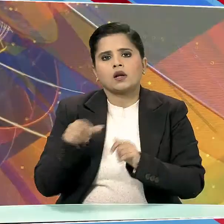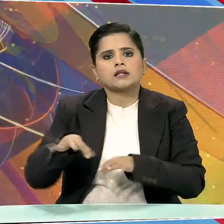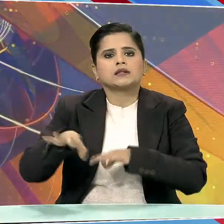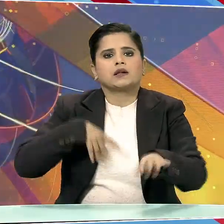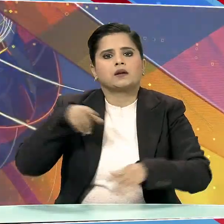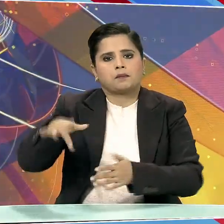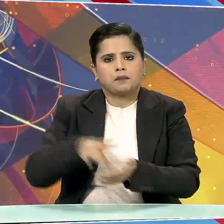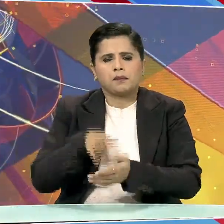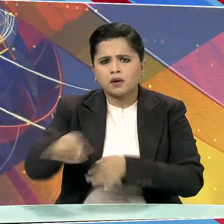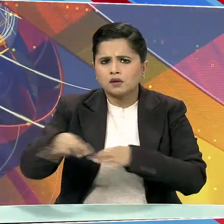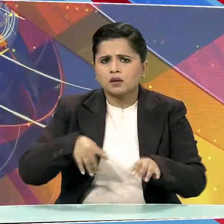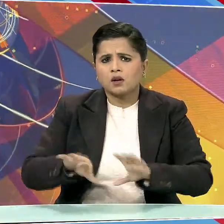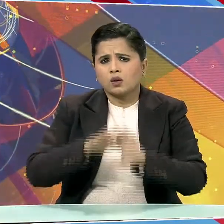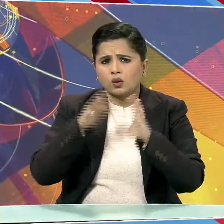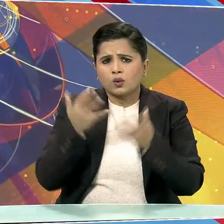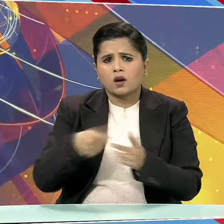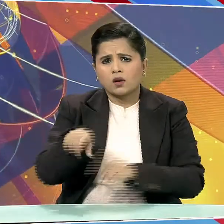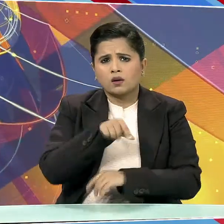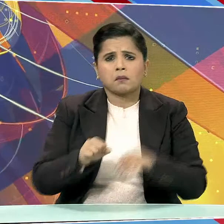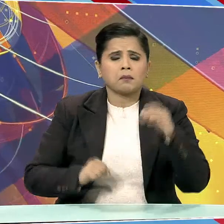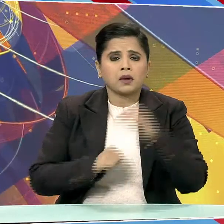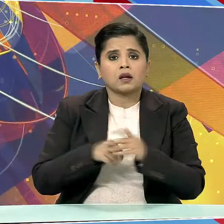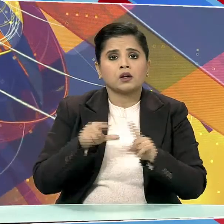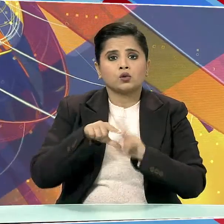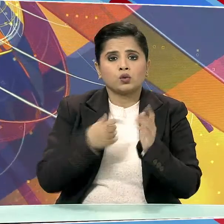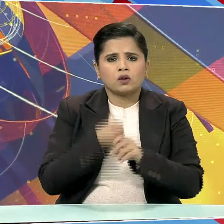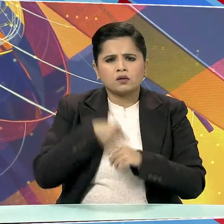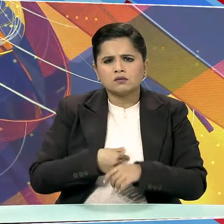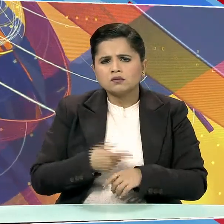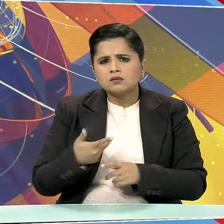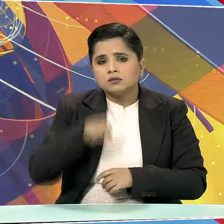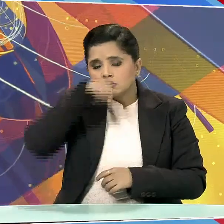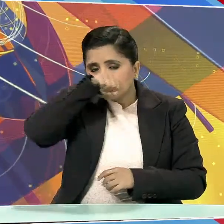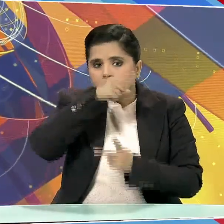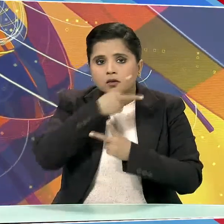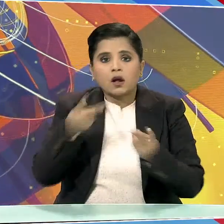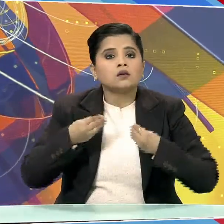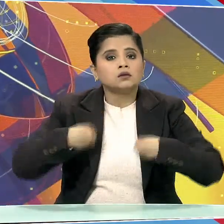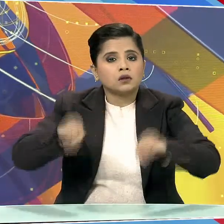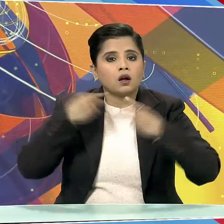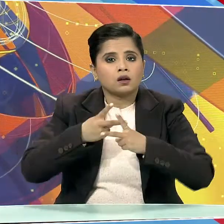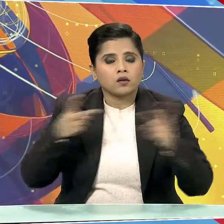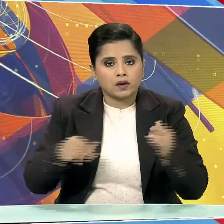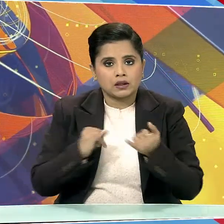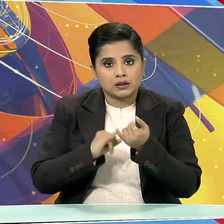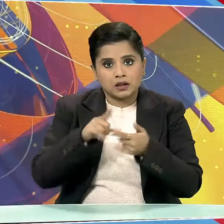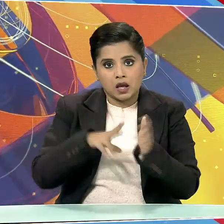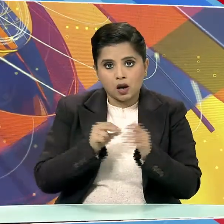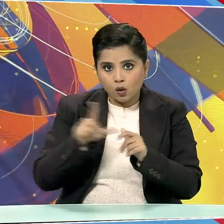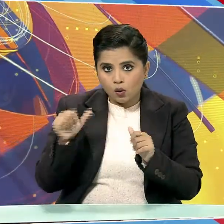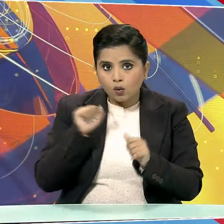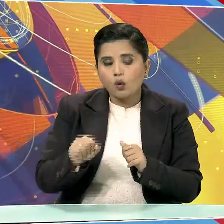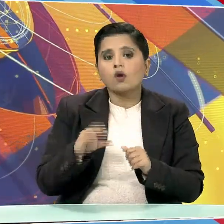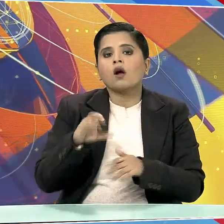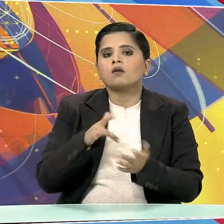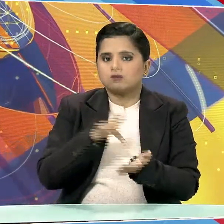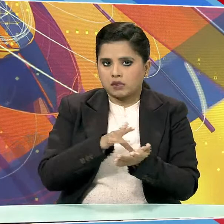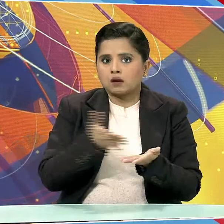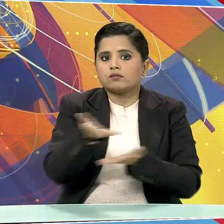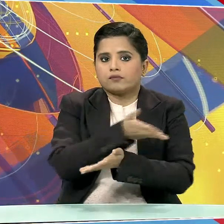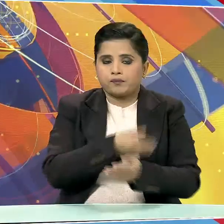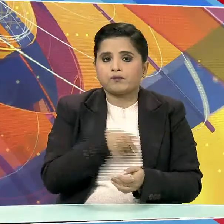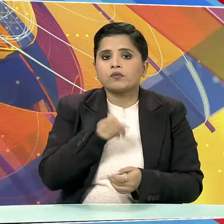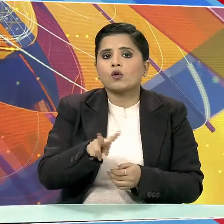हुई है। ये शहर दुनिया के सबसे बड़े ड्रग तसकरी संगठनों में से एक सियना लोग कार्टेल का गड़ भी है।